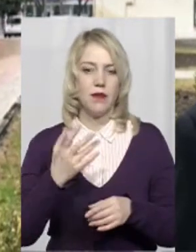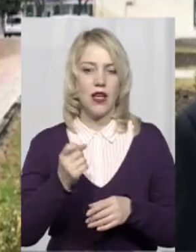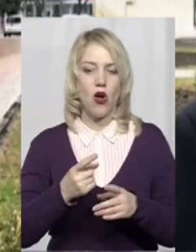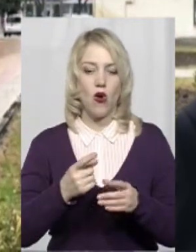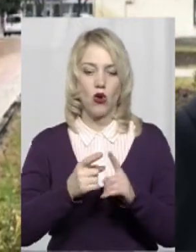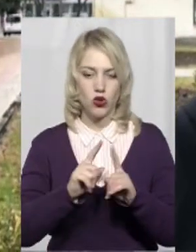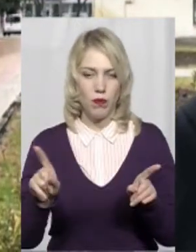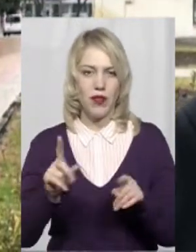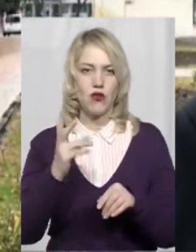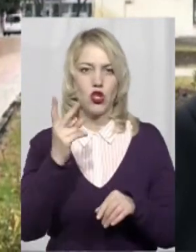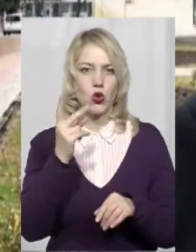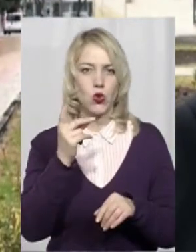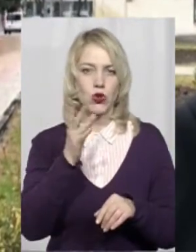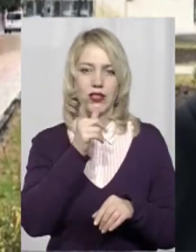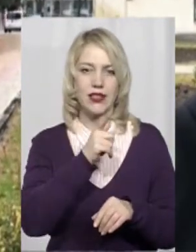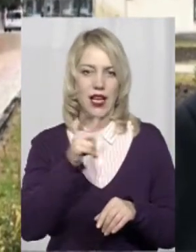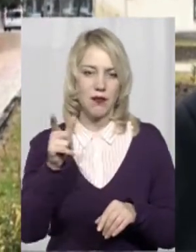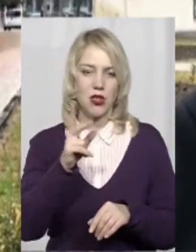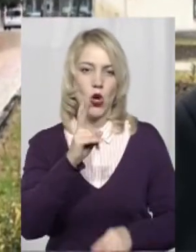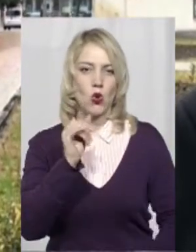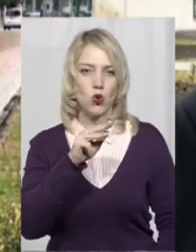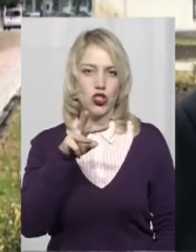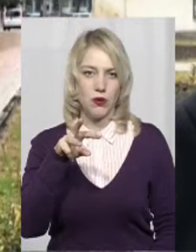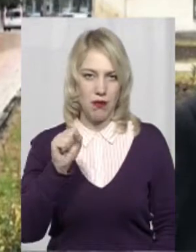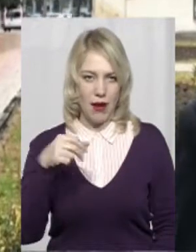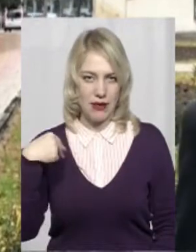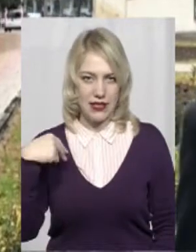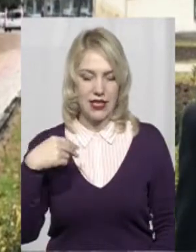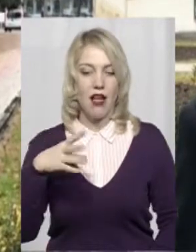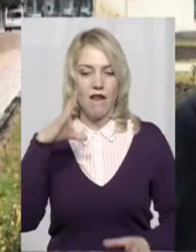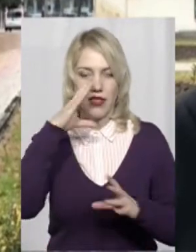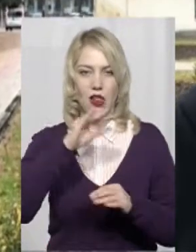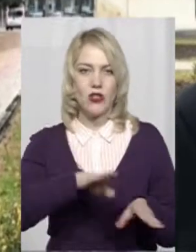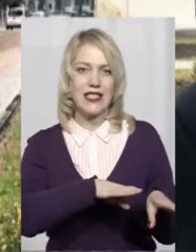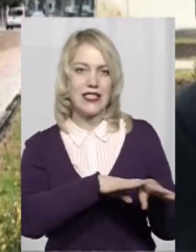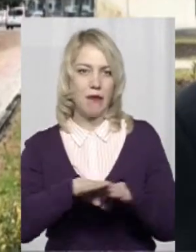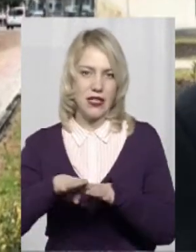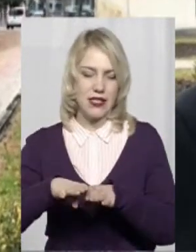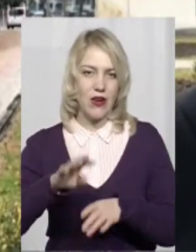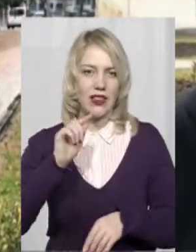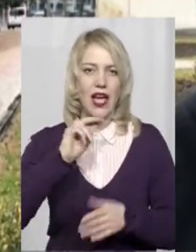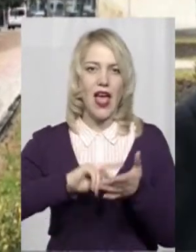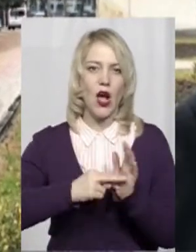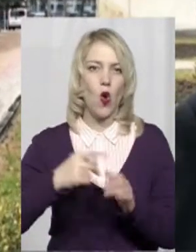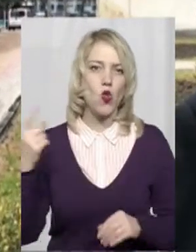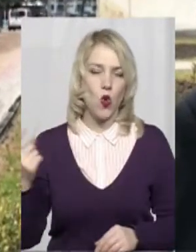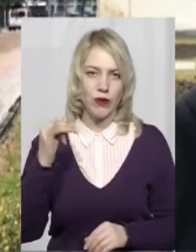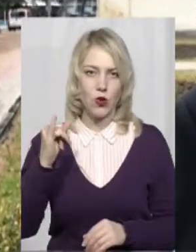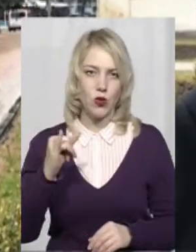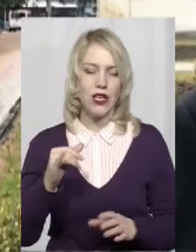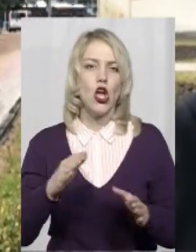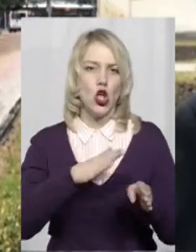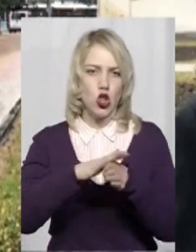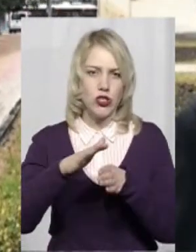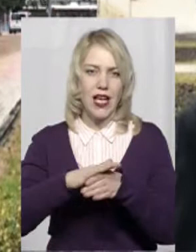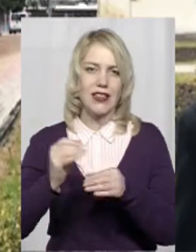президентства Кучми, вдалося не лише стабілізувати економіку, а й досягти найвищих